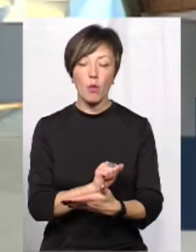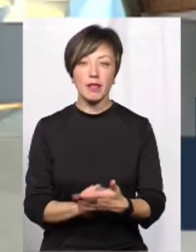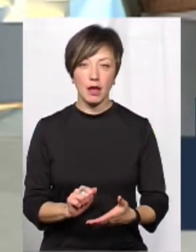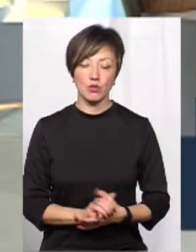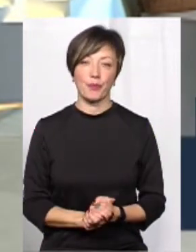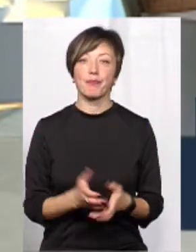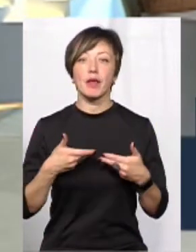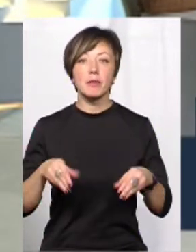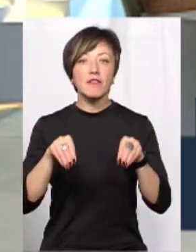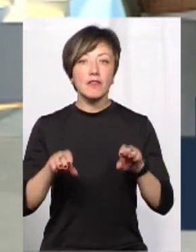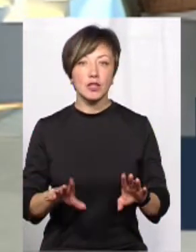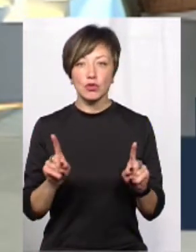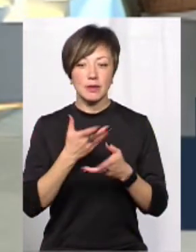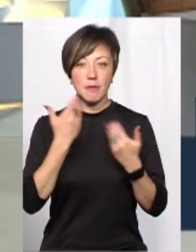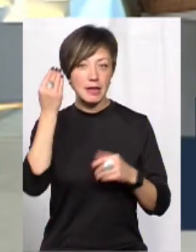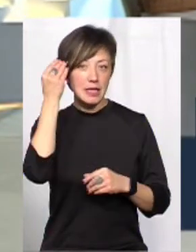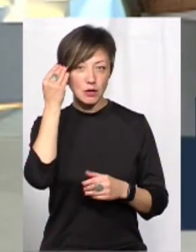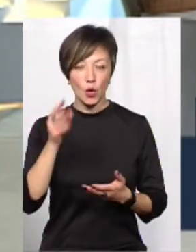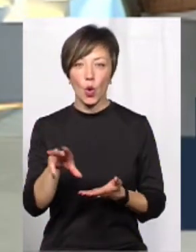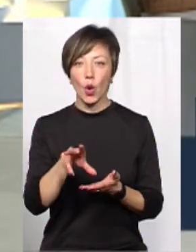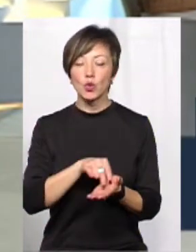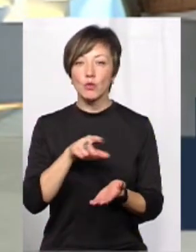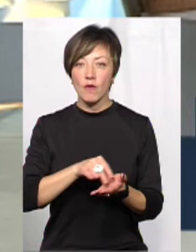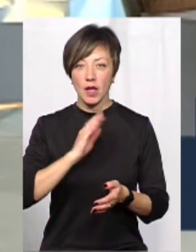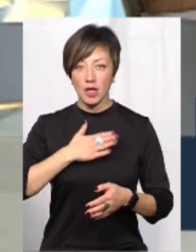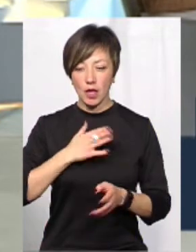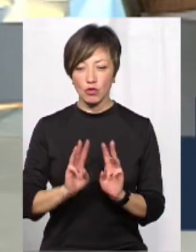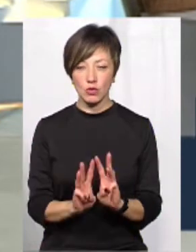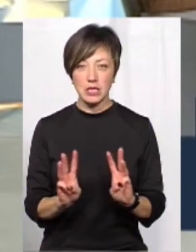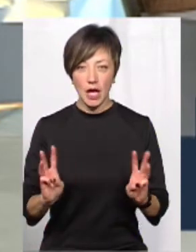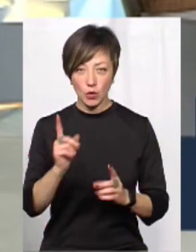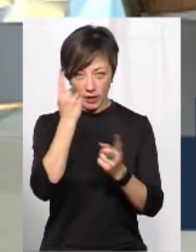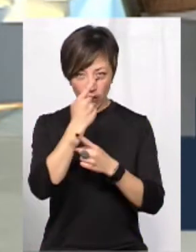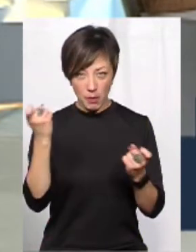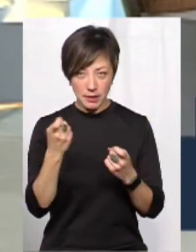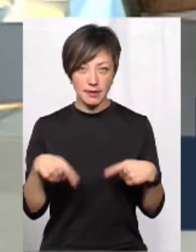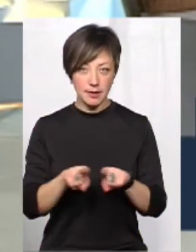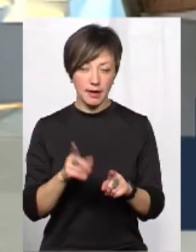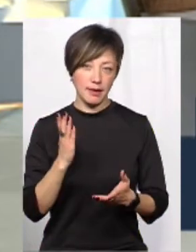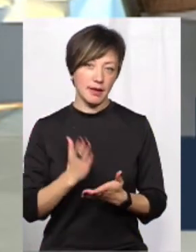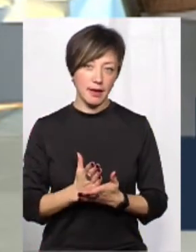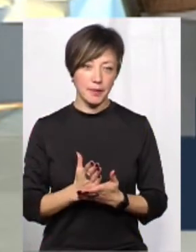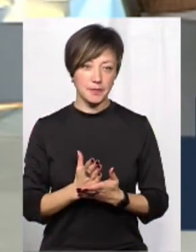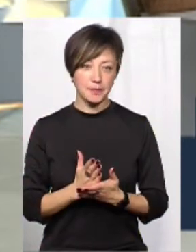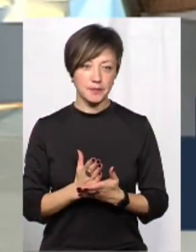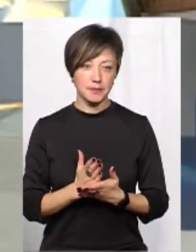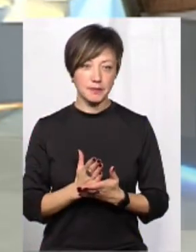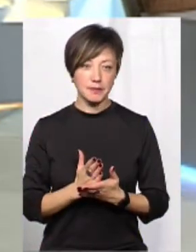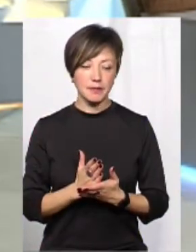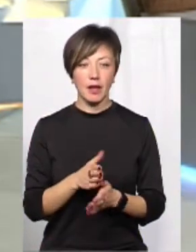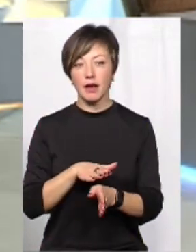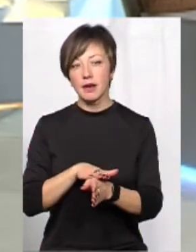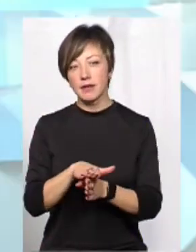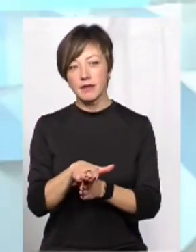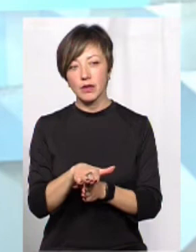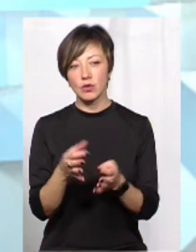документацією. Ми вирішили, що немає сенсу дублювати на нашому сайті ту інформацію, яка і так є викладеною